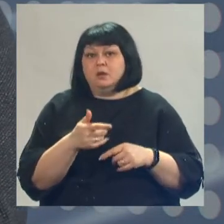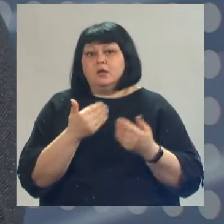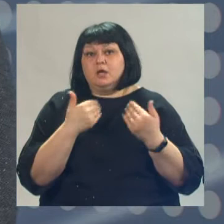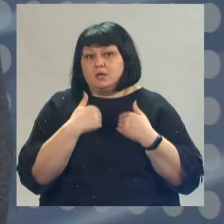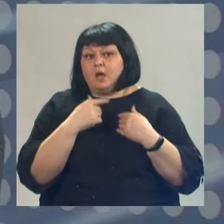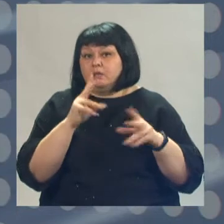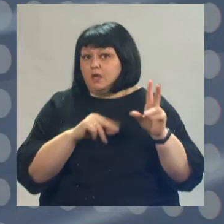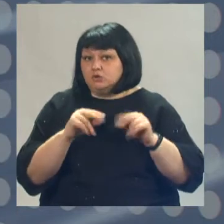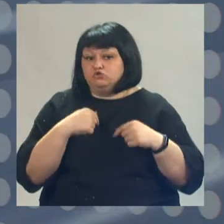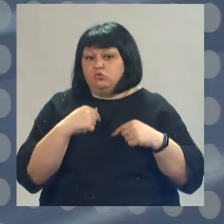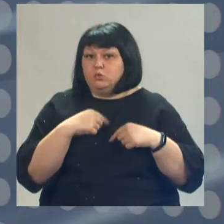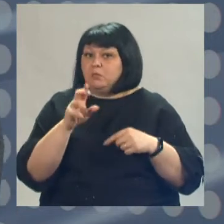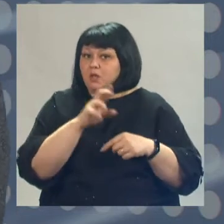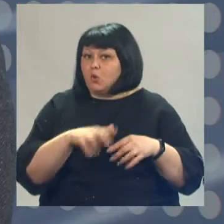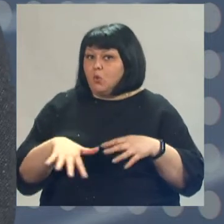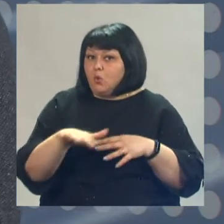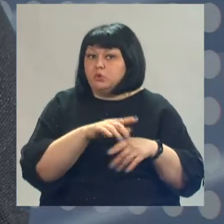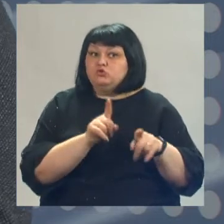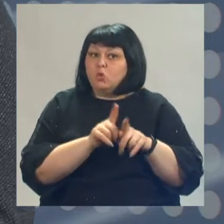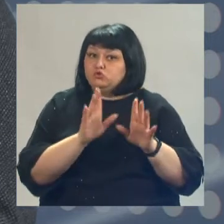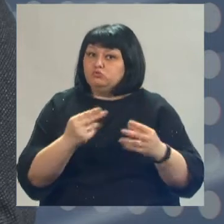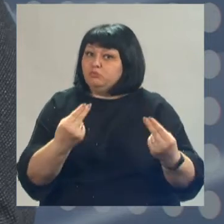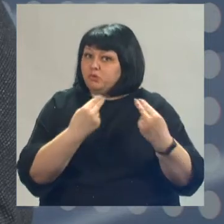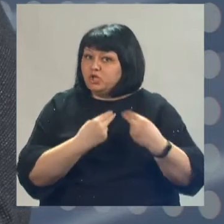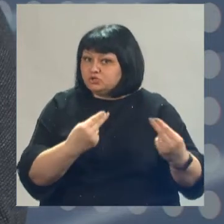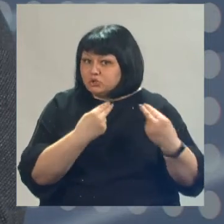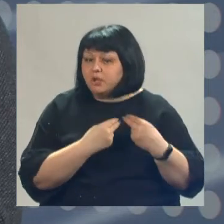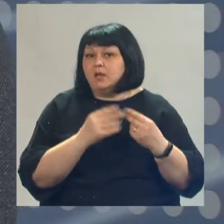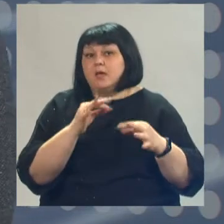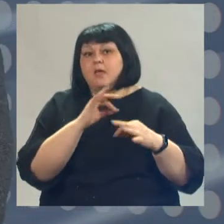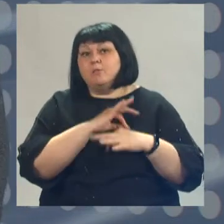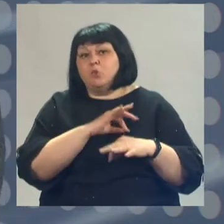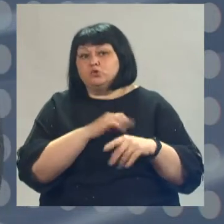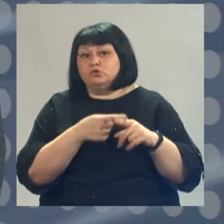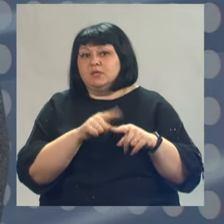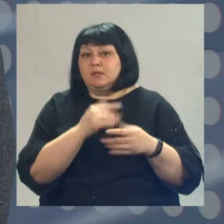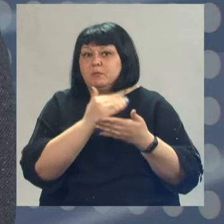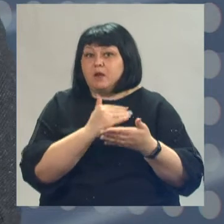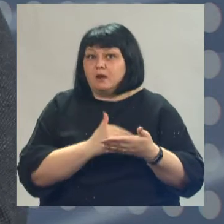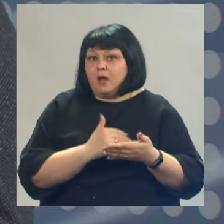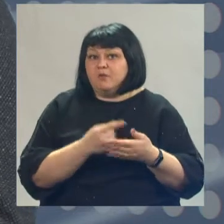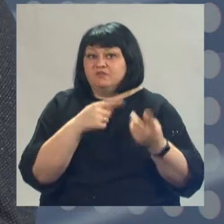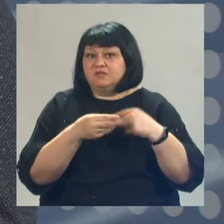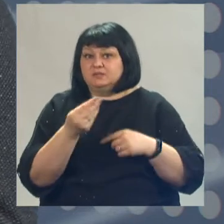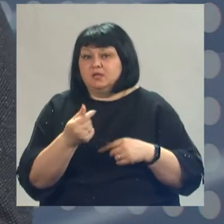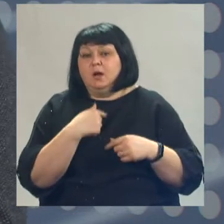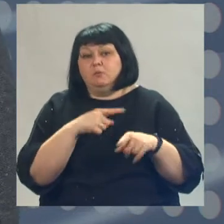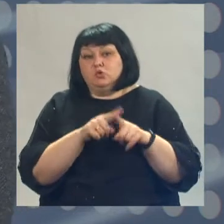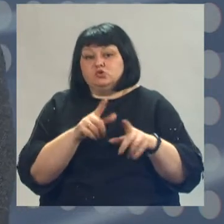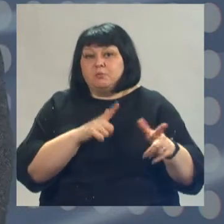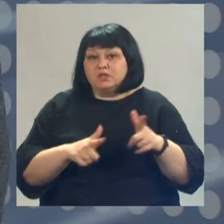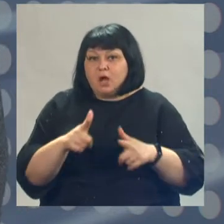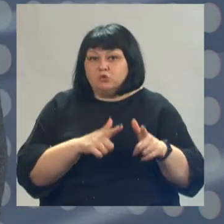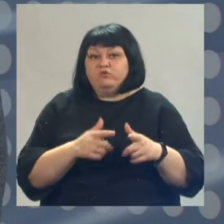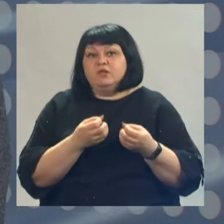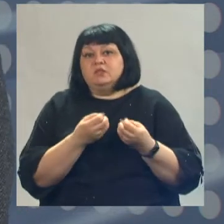к нам в Белгородскую область тоже будут приезжать. И, пользуясь этой программой кэшбэка, мы, со своей стороны, тоже подготовили несколько